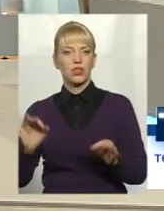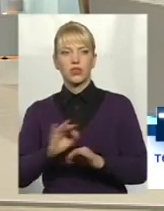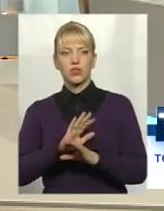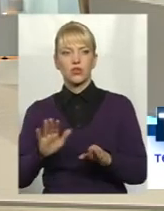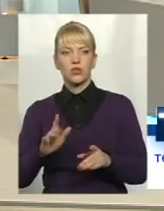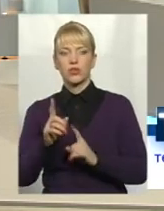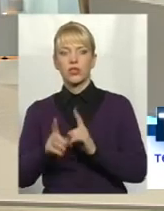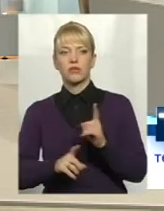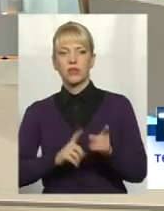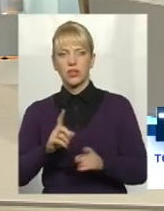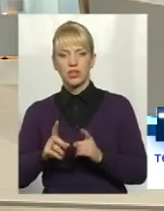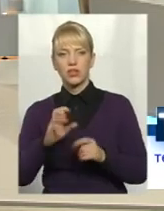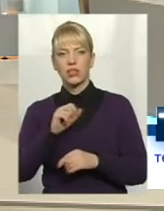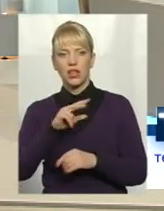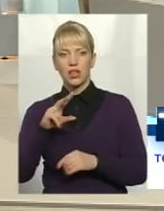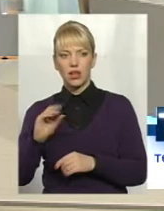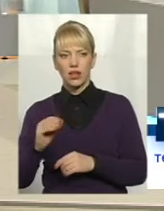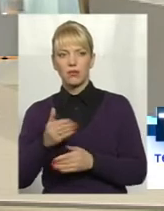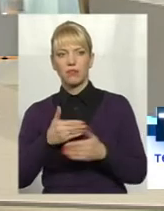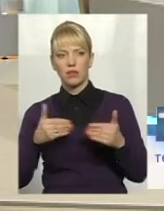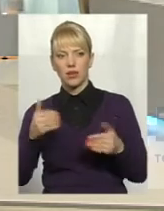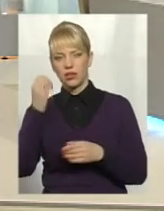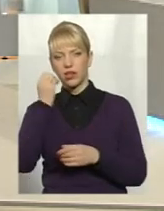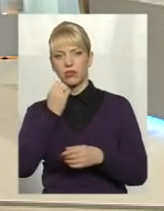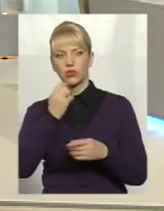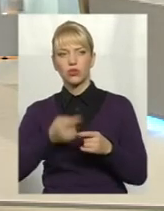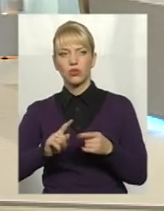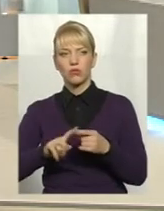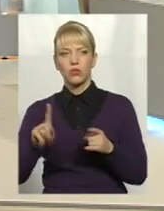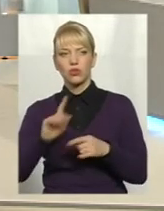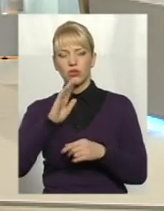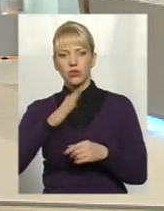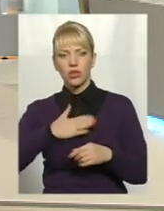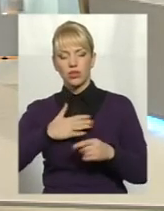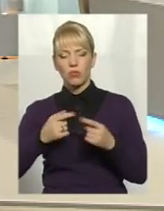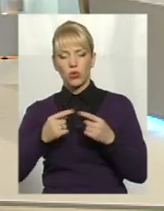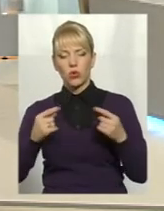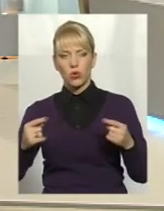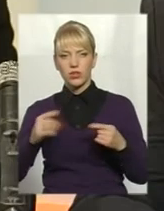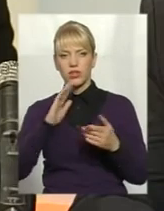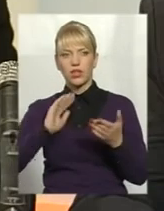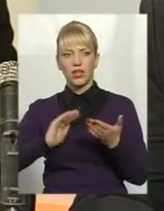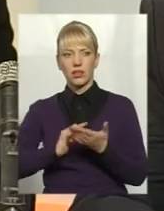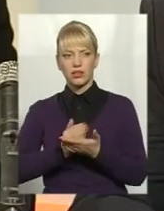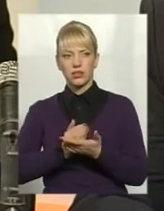змінилося. Але ми, дякуючи тому, що наша продукція дуже якісна, директор заводу